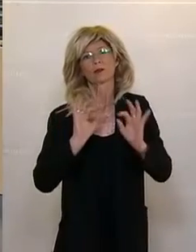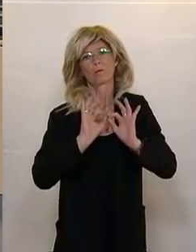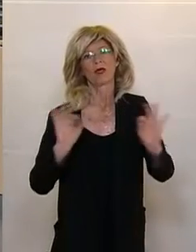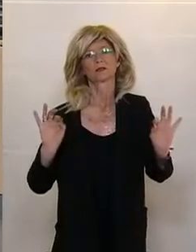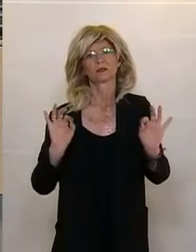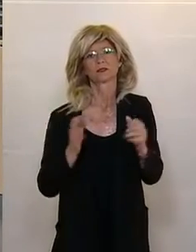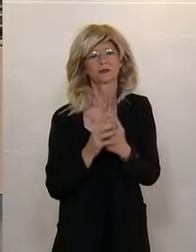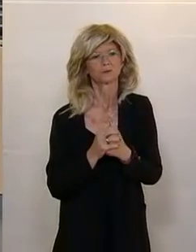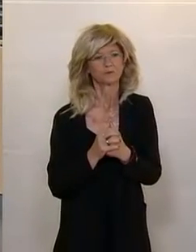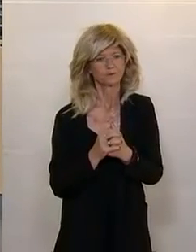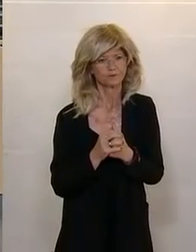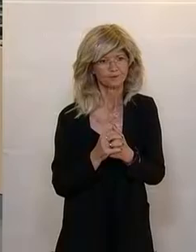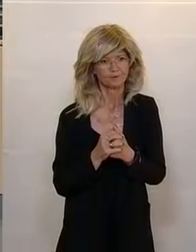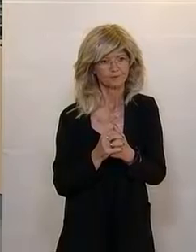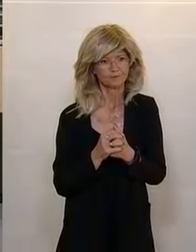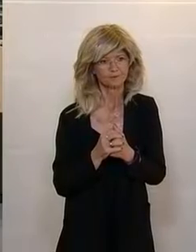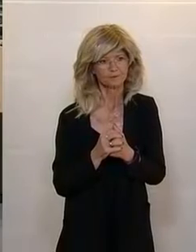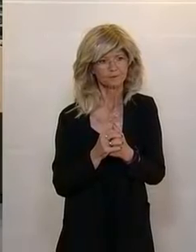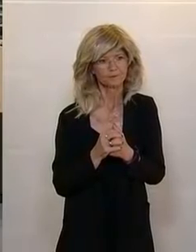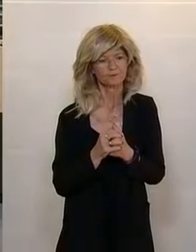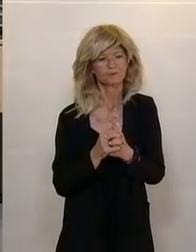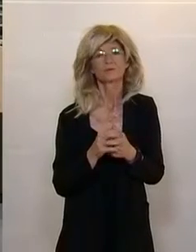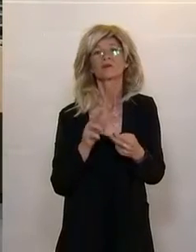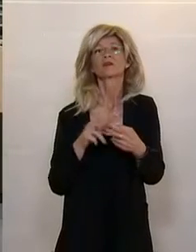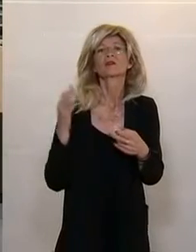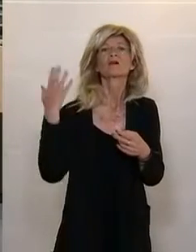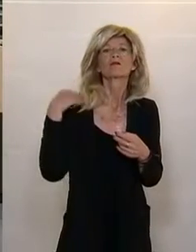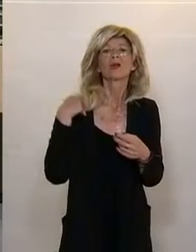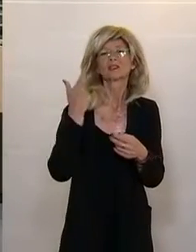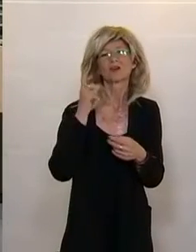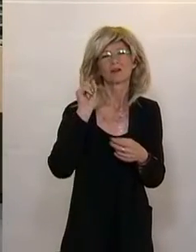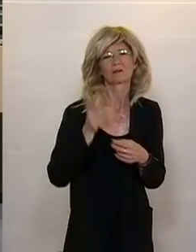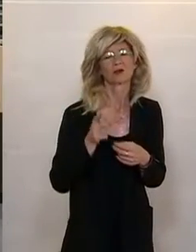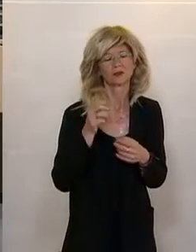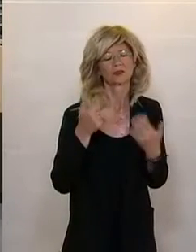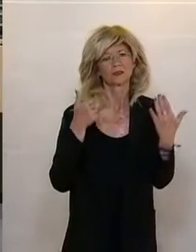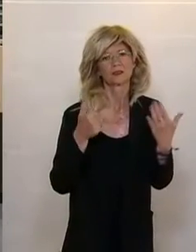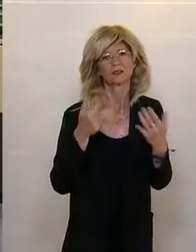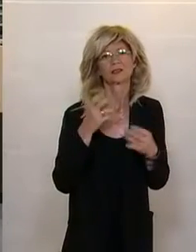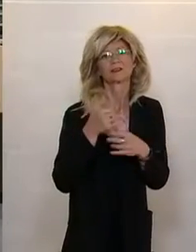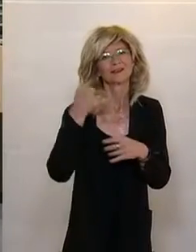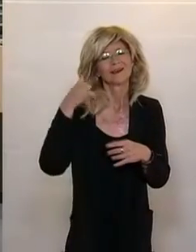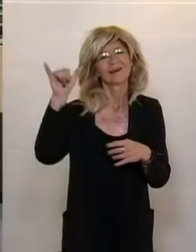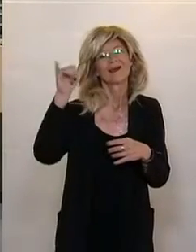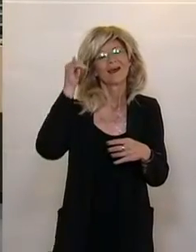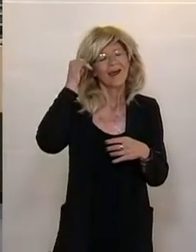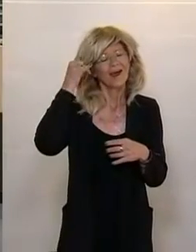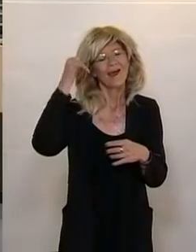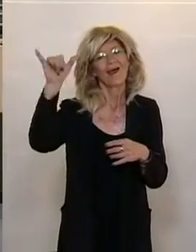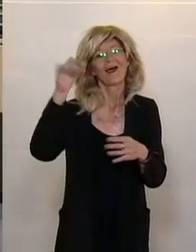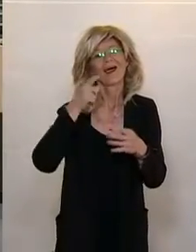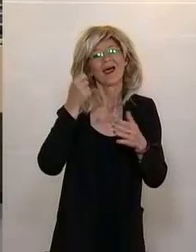Änderung beim Reisepass, das hat es glaube ich 2006 gegeben, und das ist jetzt glaube ich schon an der Zeit, dass wir hier auch wieder